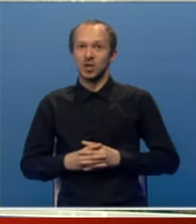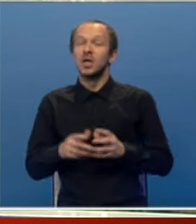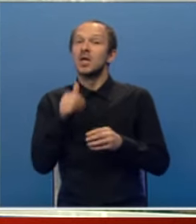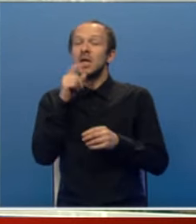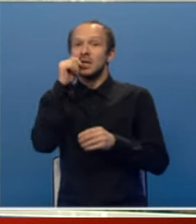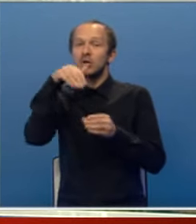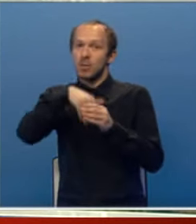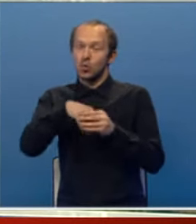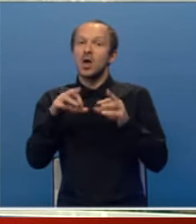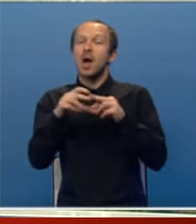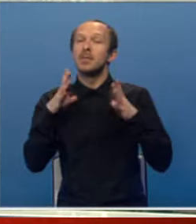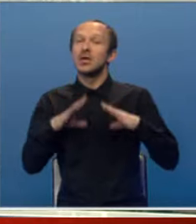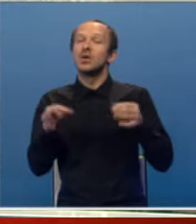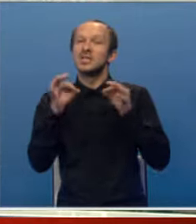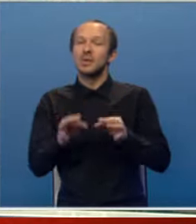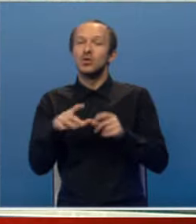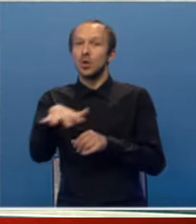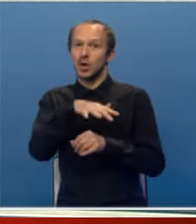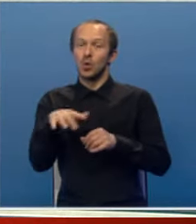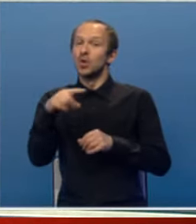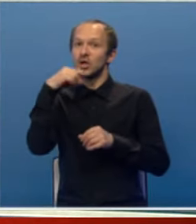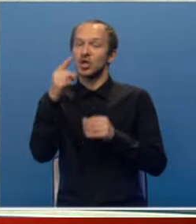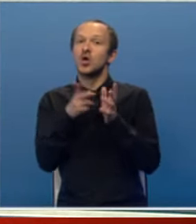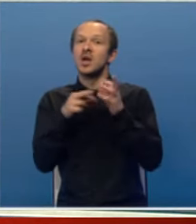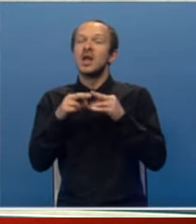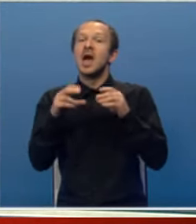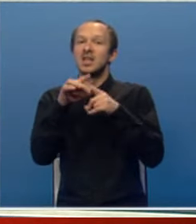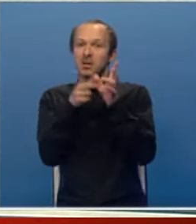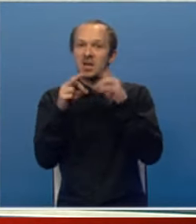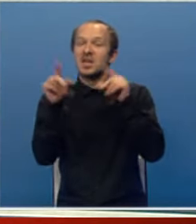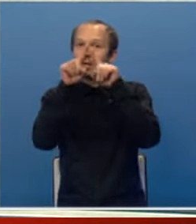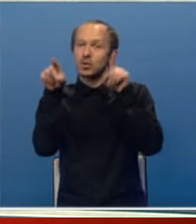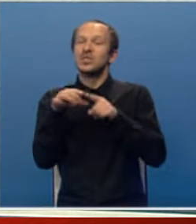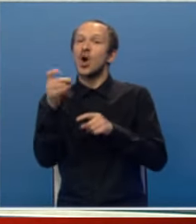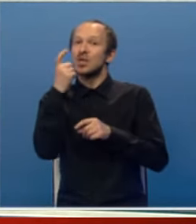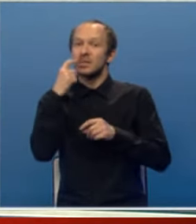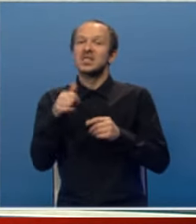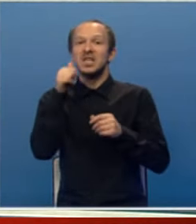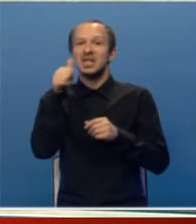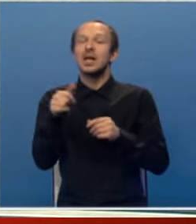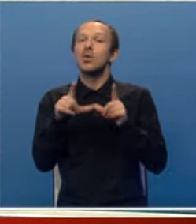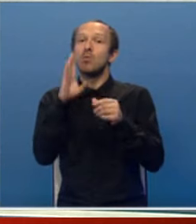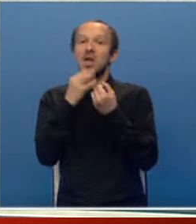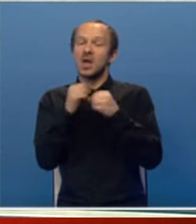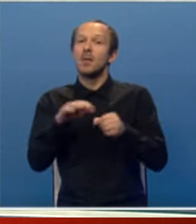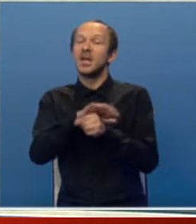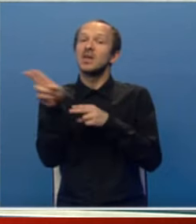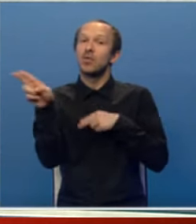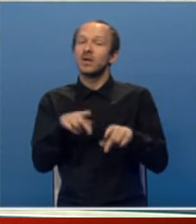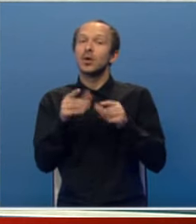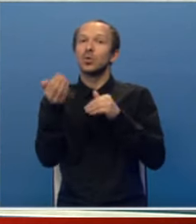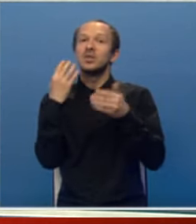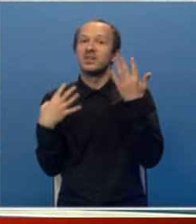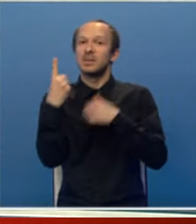ni narodima unjoj, a ni miru i stabilnosti u regionu. Rečeno je na tribini rezolucija u Srebrenici, da li nam u Bejha priti povratak u